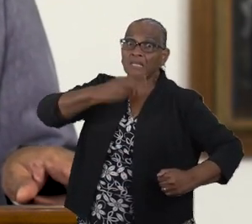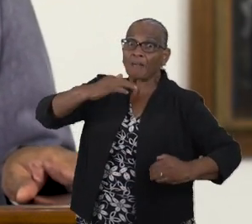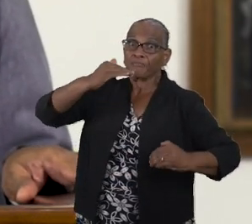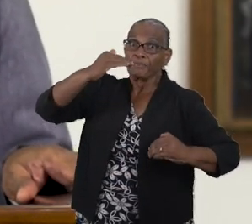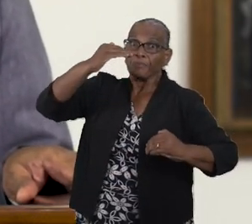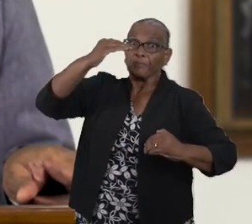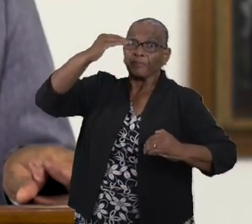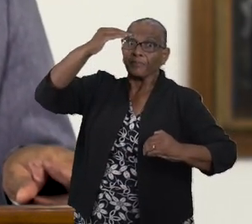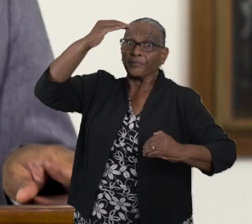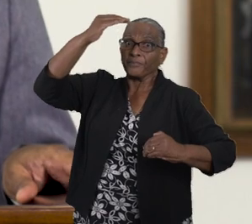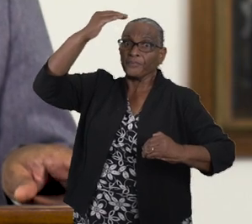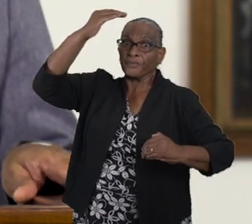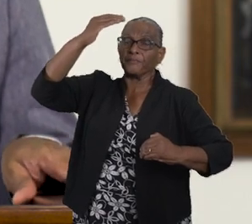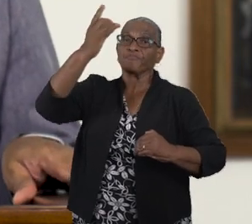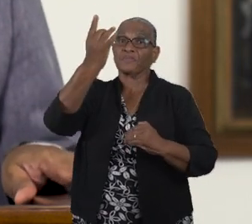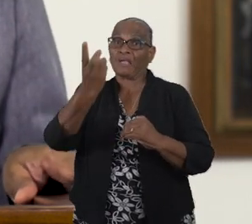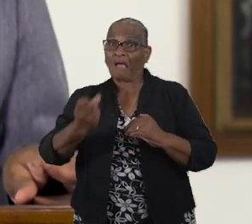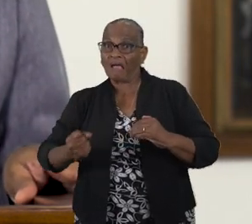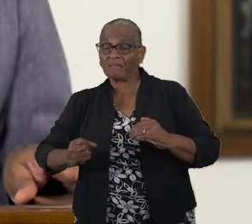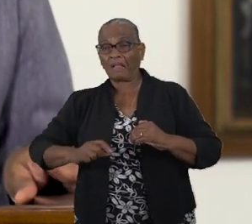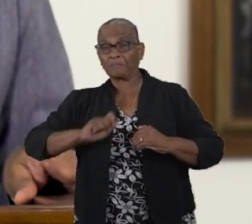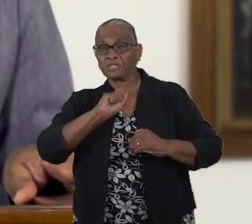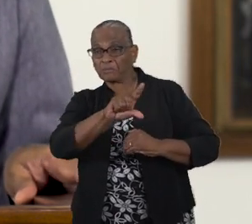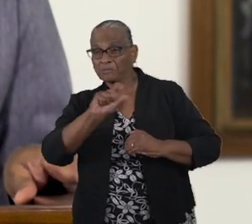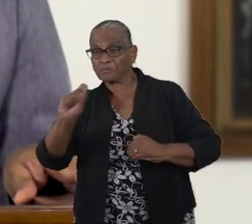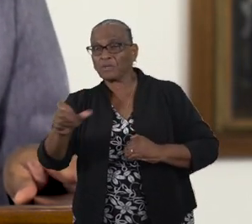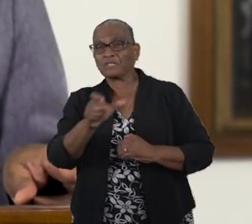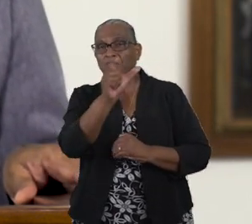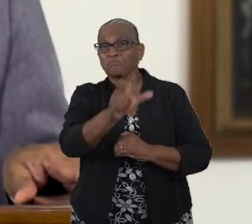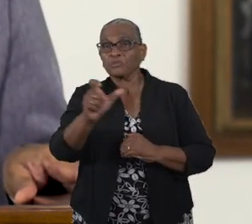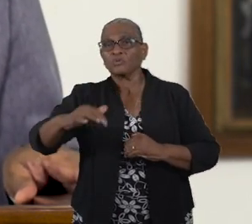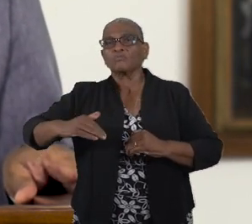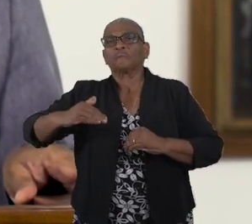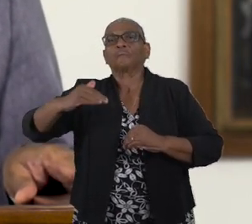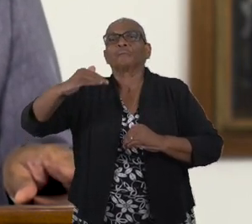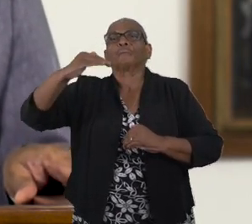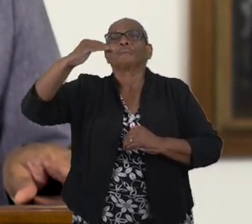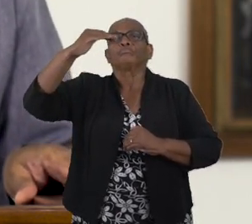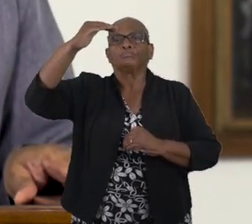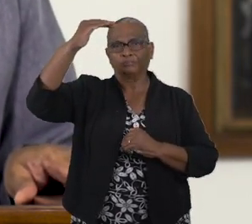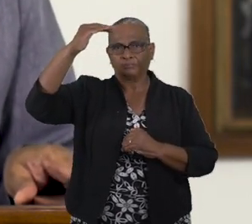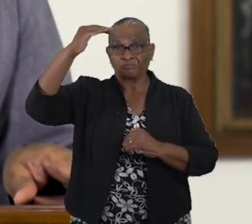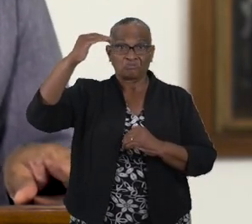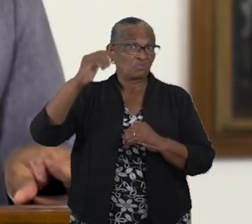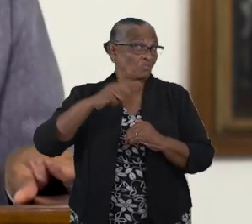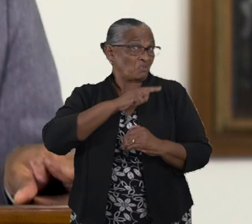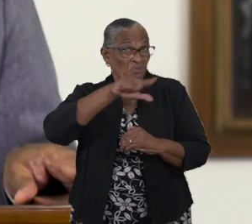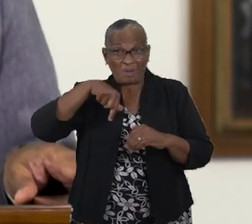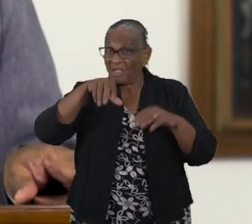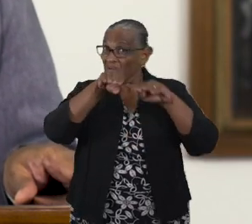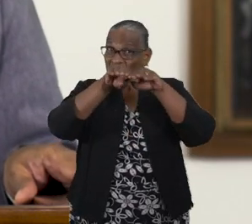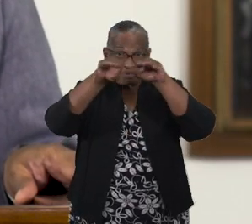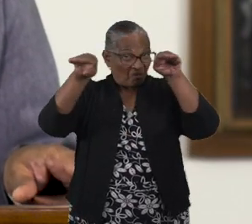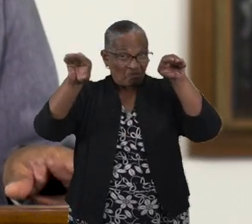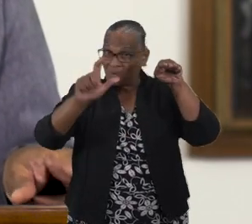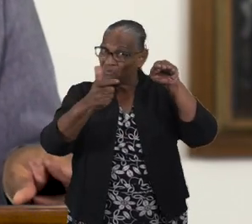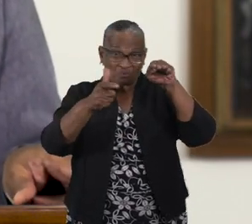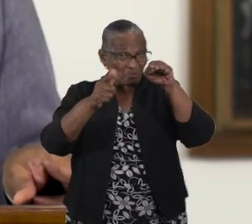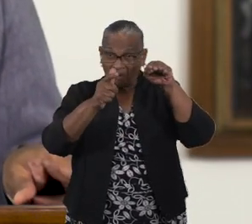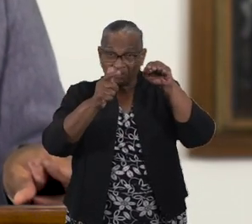stijging van het aantal besmettingen is opgetreden. We zijn dus nog niet op een niveau beland